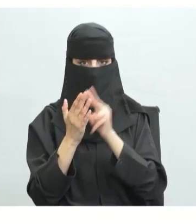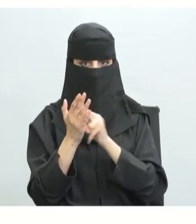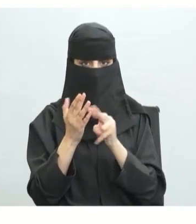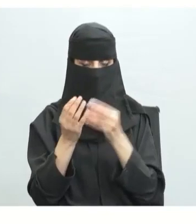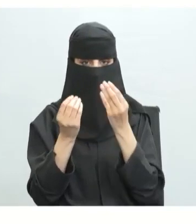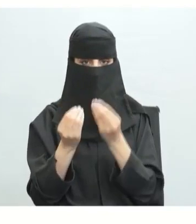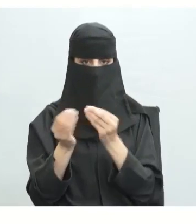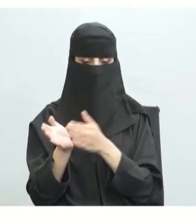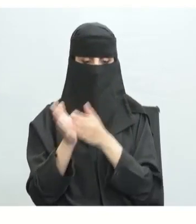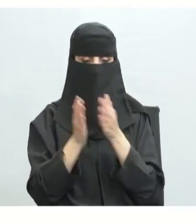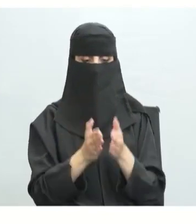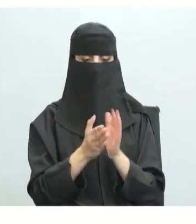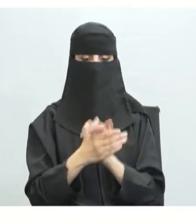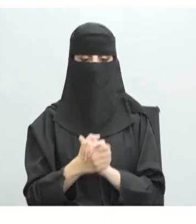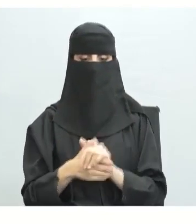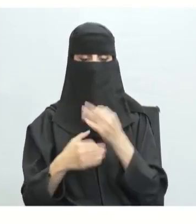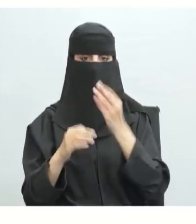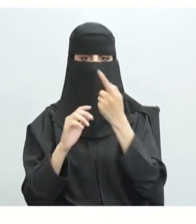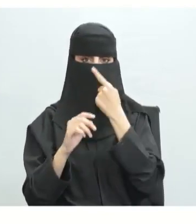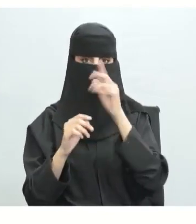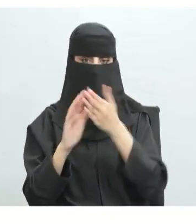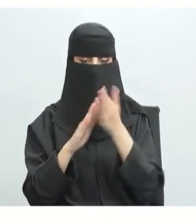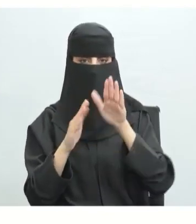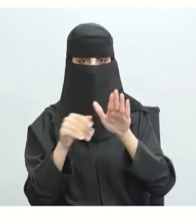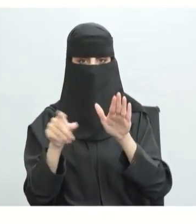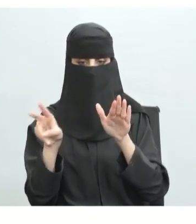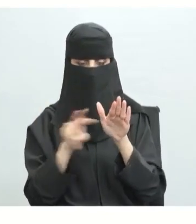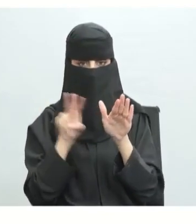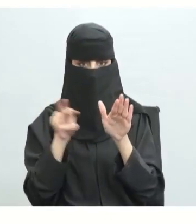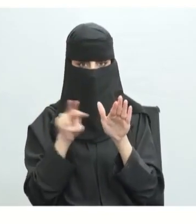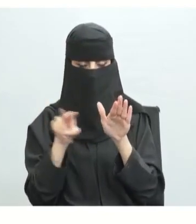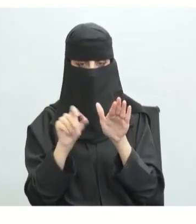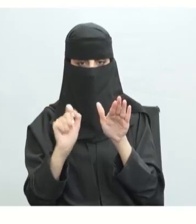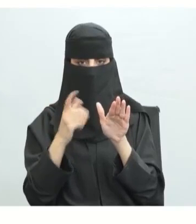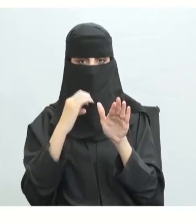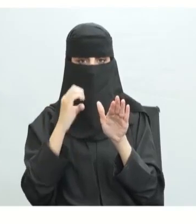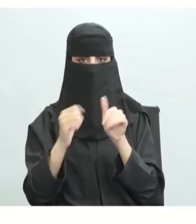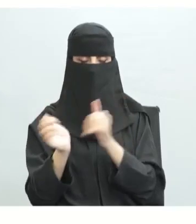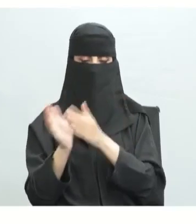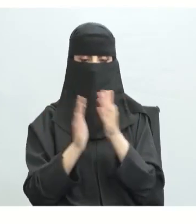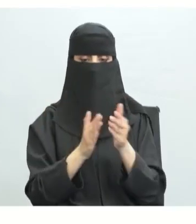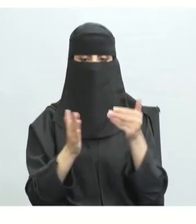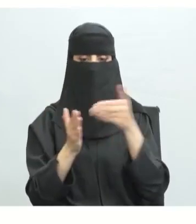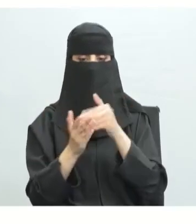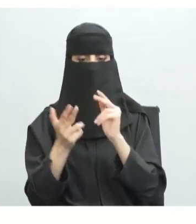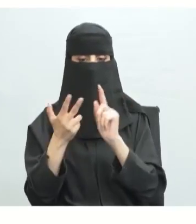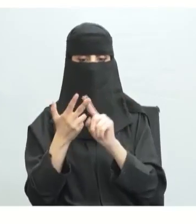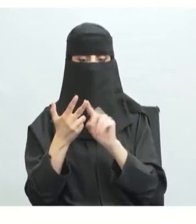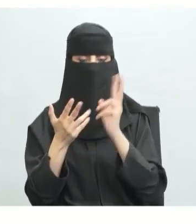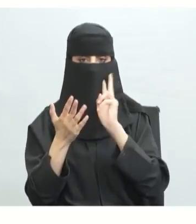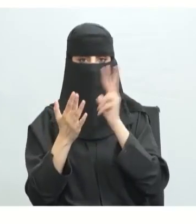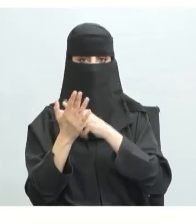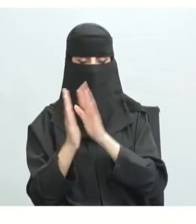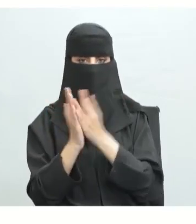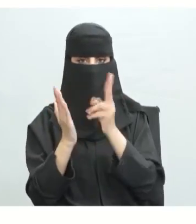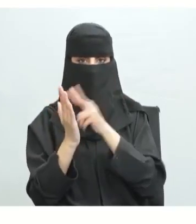قراءة متأنية وانت ستحجب هذه الكلمة ثم ستجيب عنها بعد ذلك قراءة التصفح والاطلاع فإذا